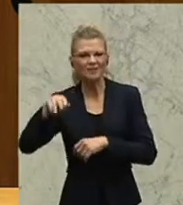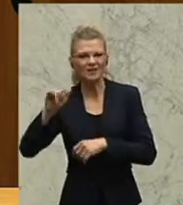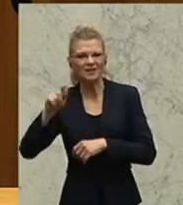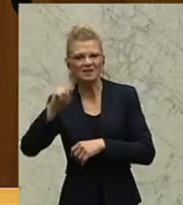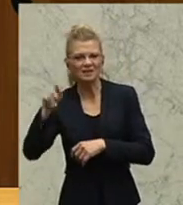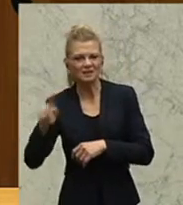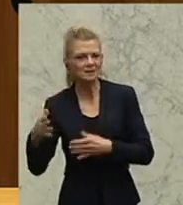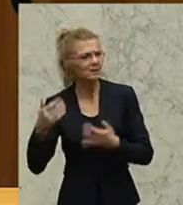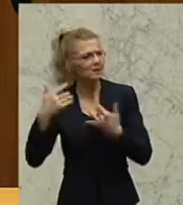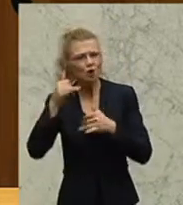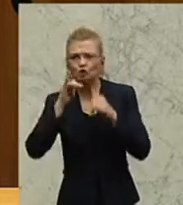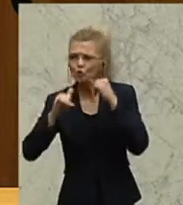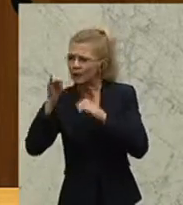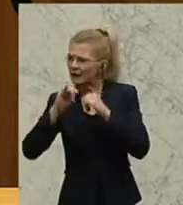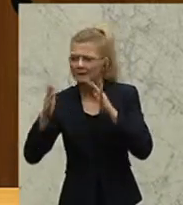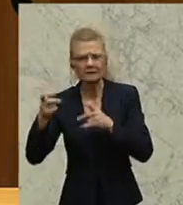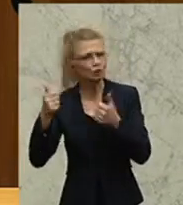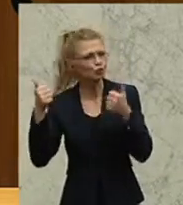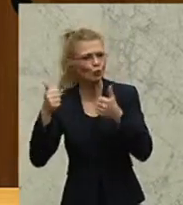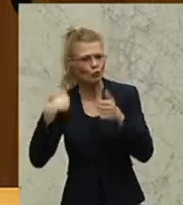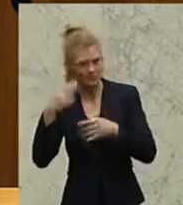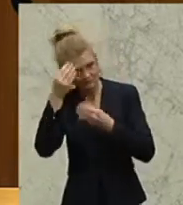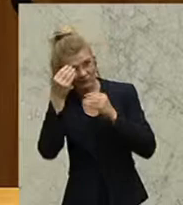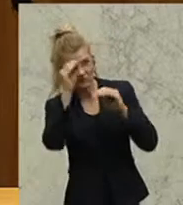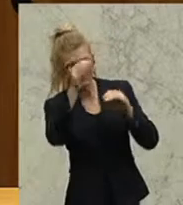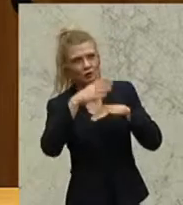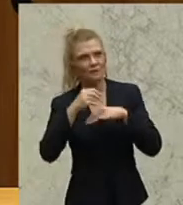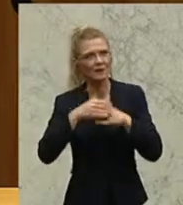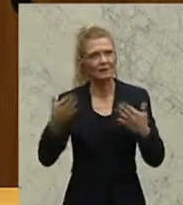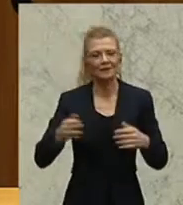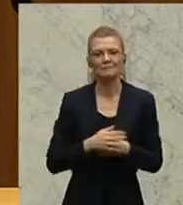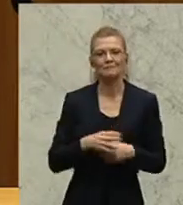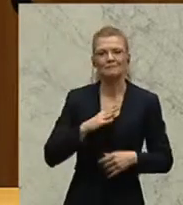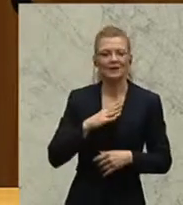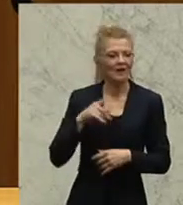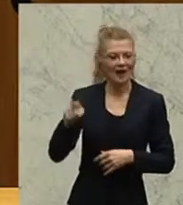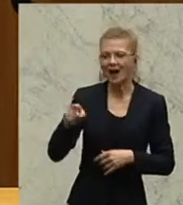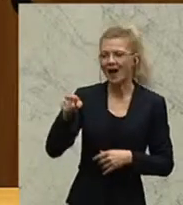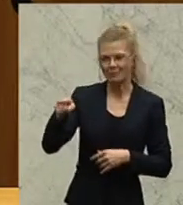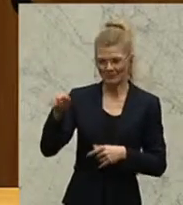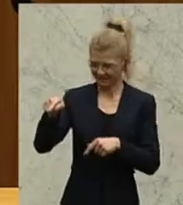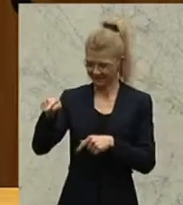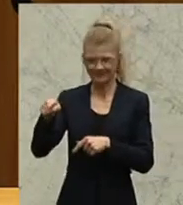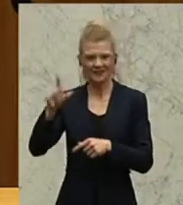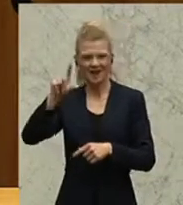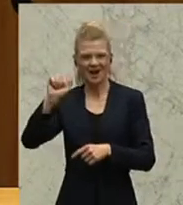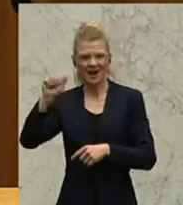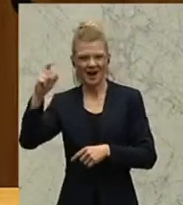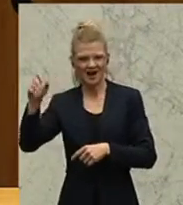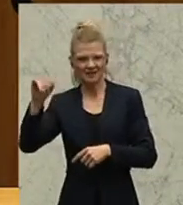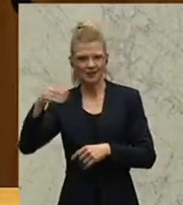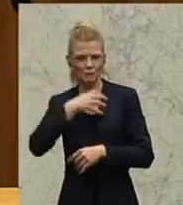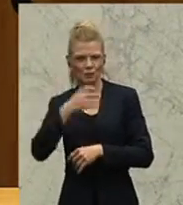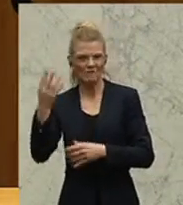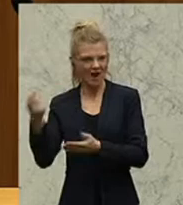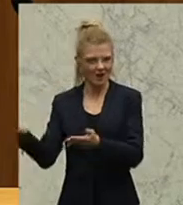Schweden äußern. Einerseits wurde die Liegenschaft Kaunitz, Lachsenburg, wurde gekauft. Gekauft